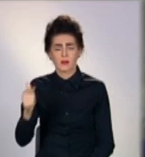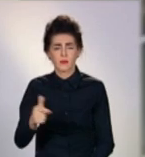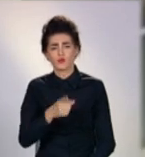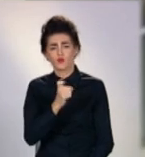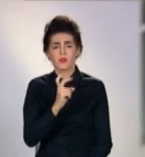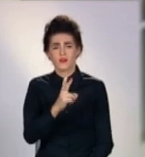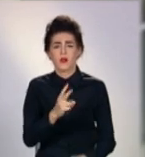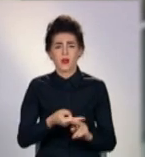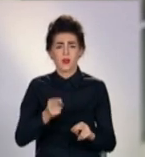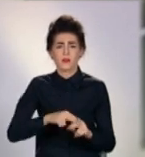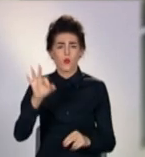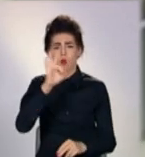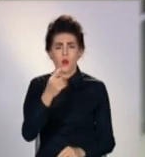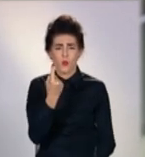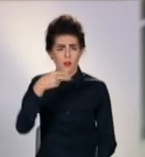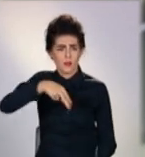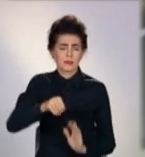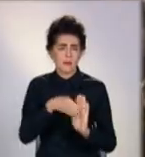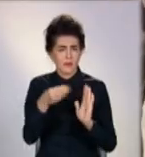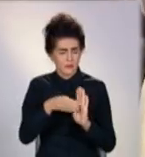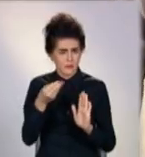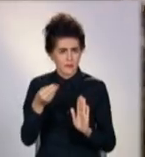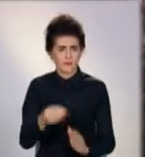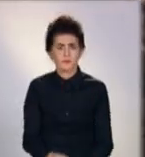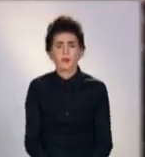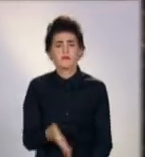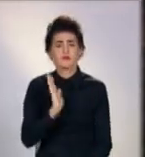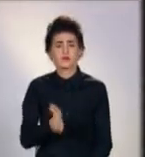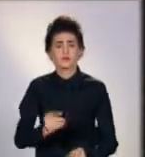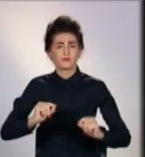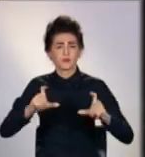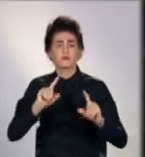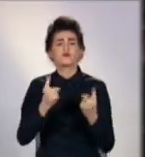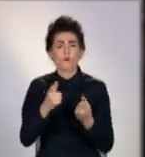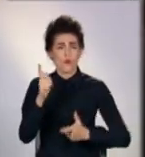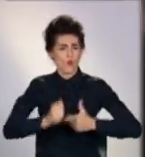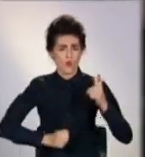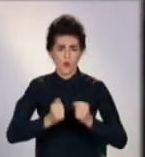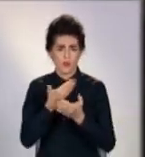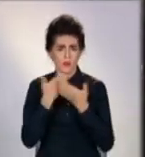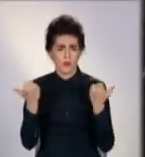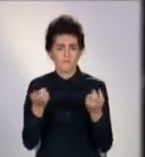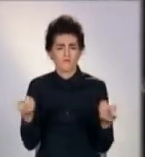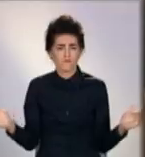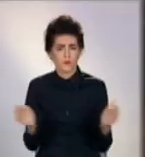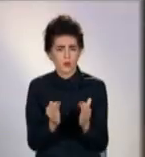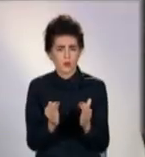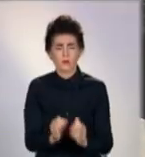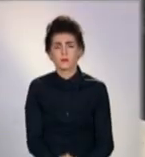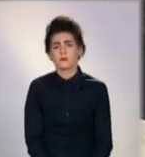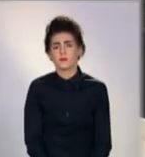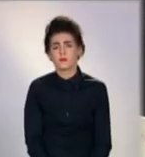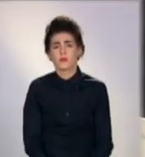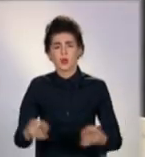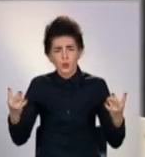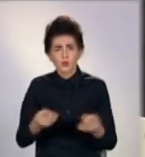просять за літр сметани. Буде дорожати, тому що молока немає. Молока менше і менше. Треба, щоб